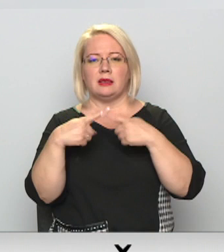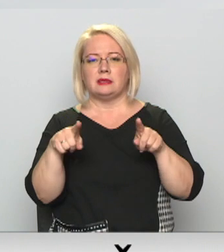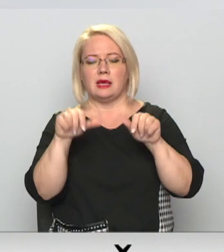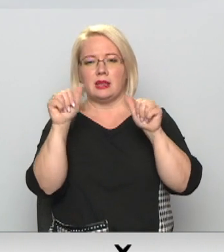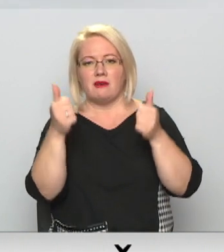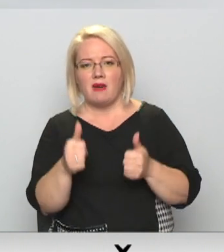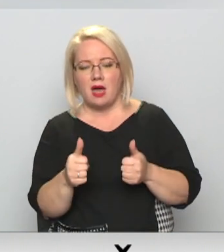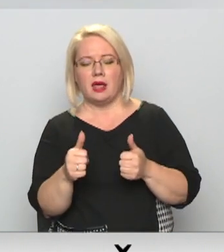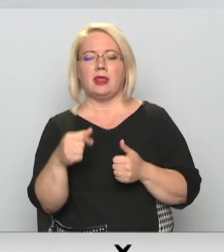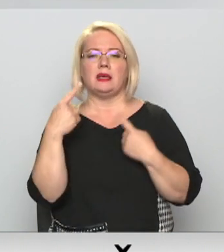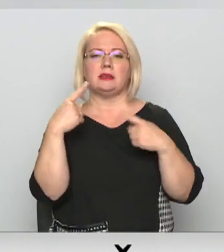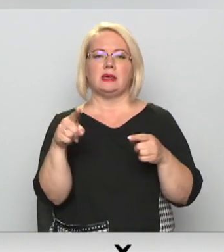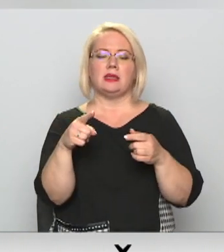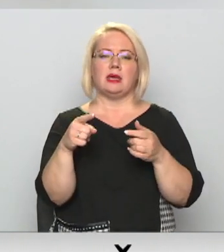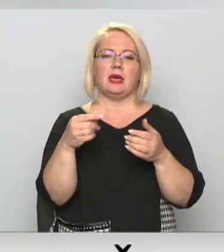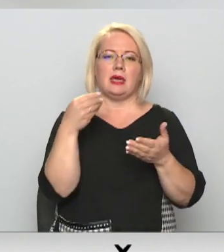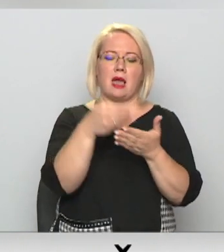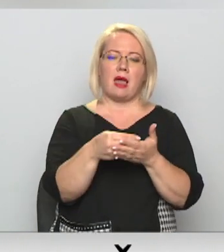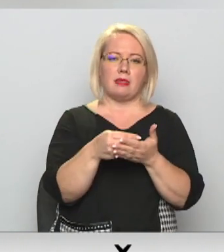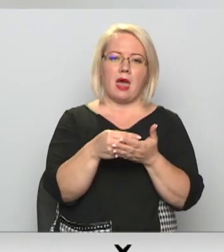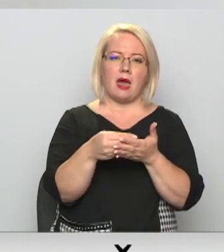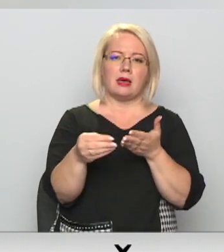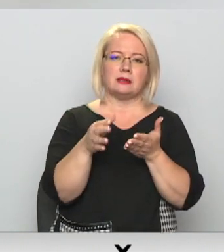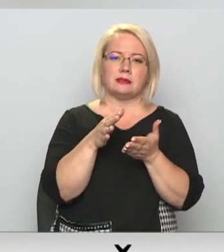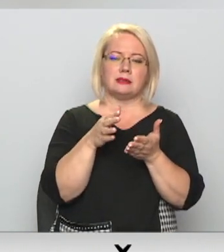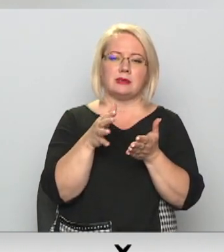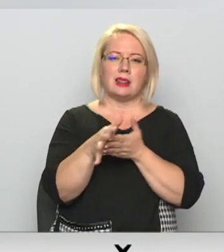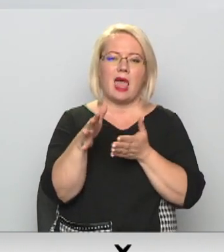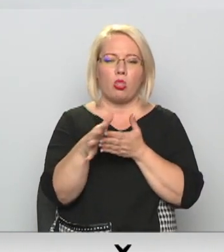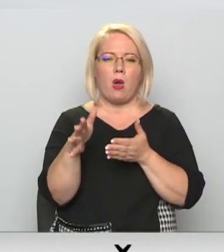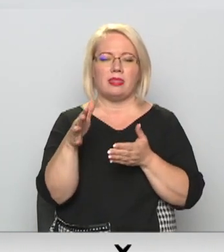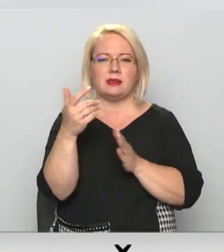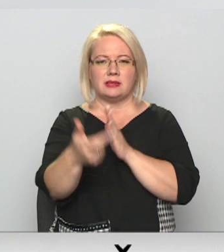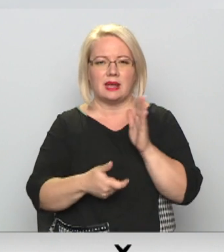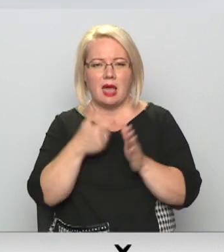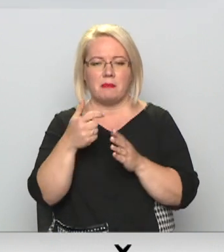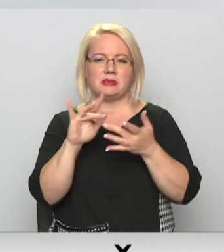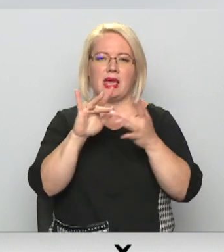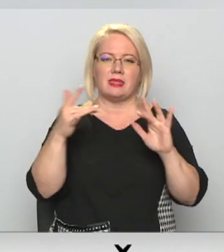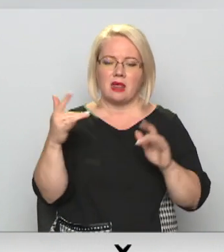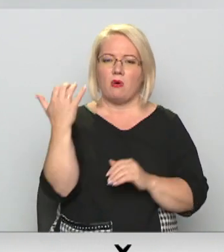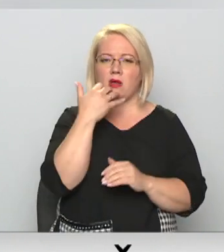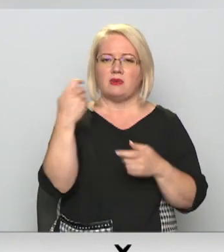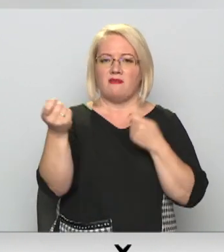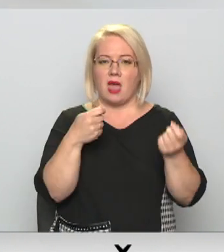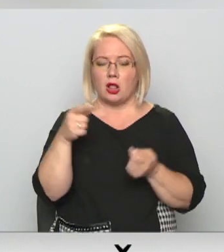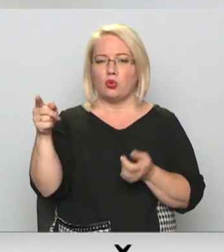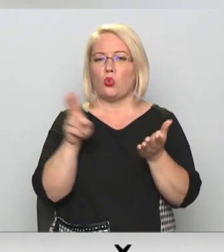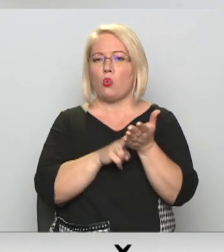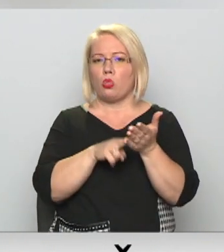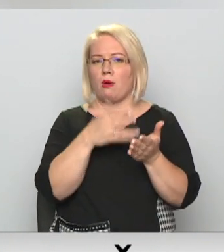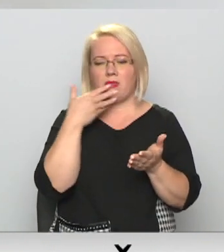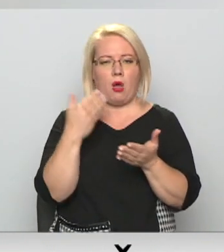tiek ir gādātas lietotas riepas vai internetā no ārdaim un veikuliem. Par tiem attiecīgi šī nododa nav maksāt.